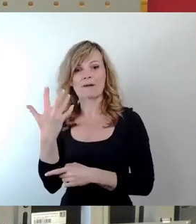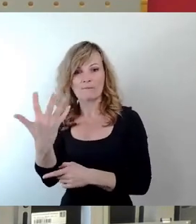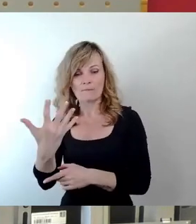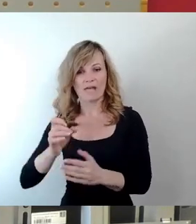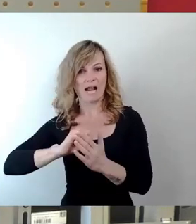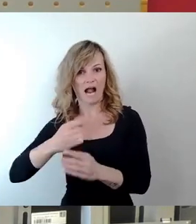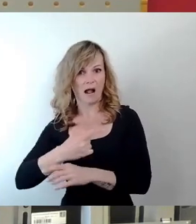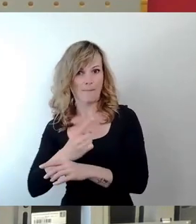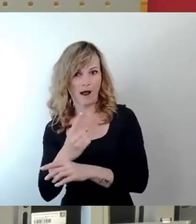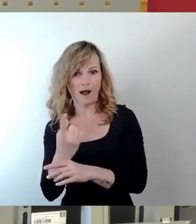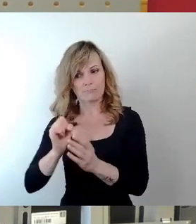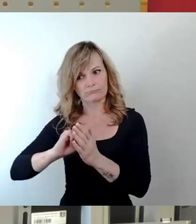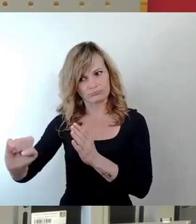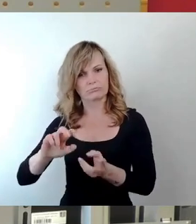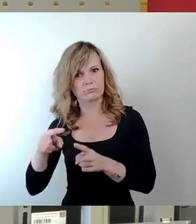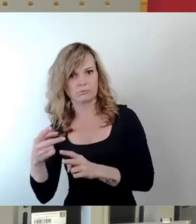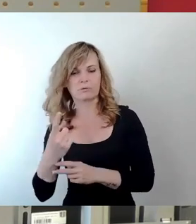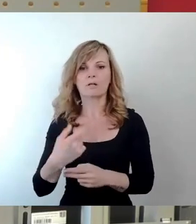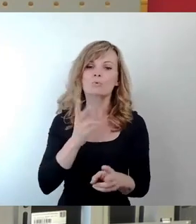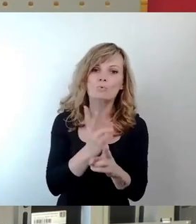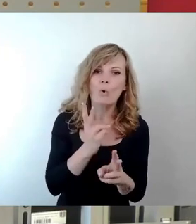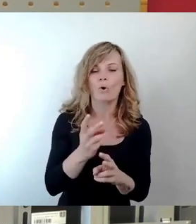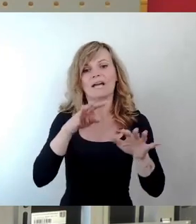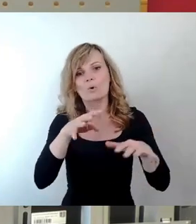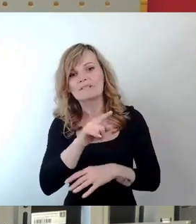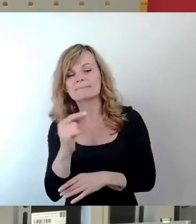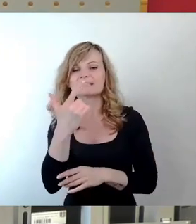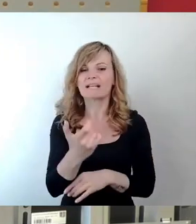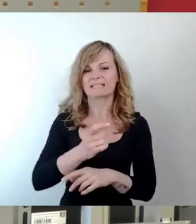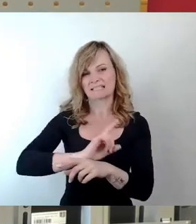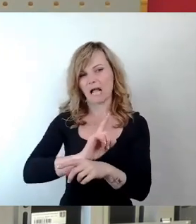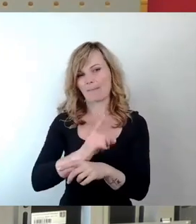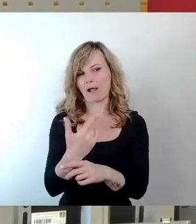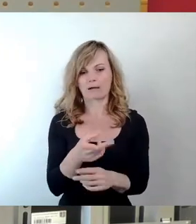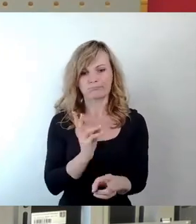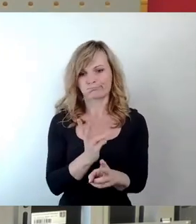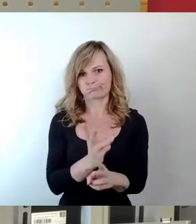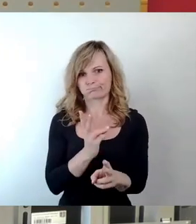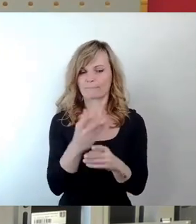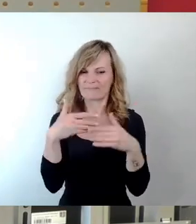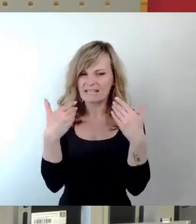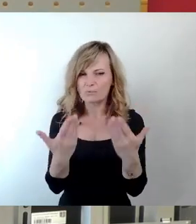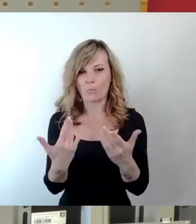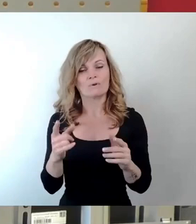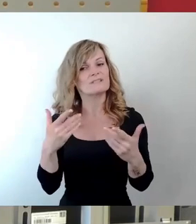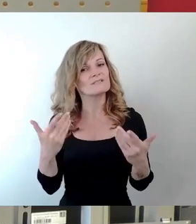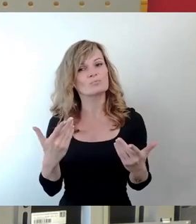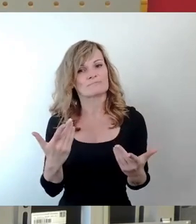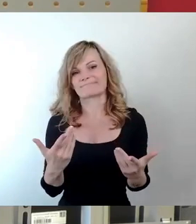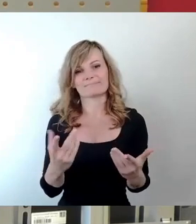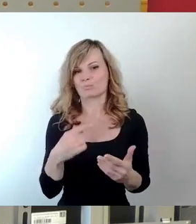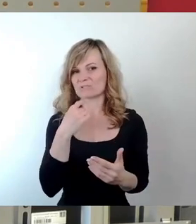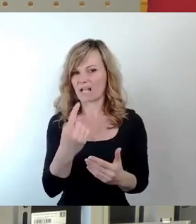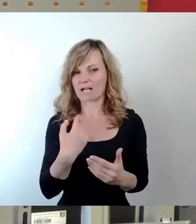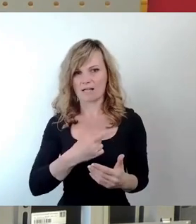damals getroffen wurde. Wir dümpeln immer noch zwischen 19 und 20 kmh umher. Und das ist tatsächlich eine Sache, wo ich auch